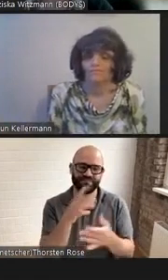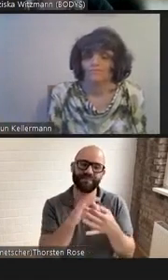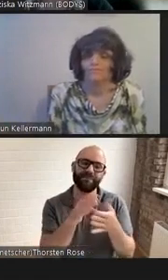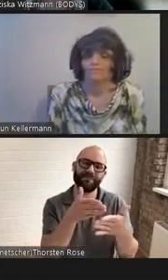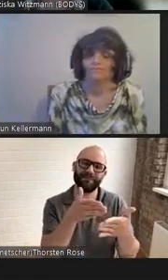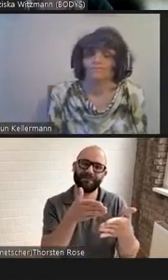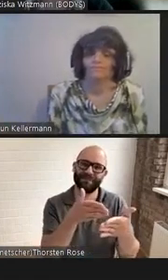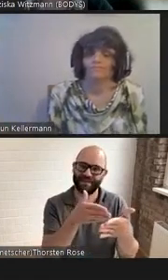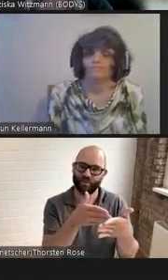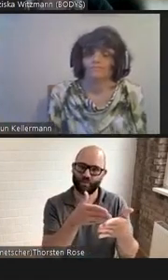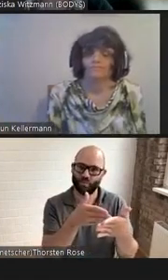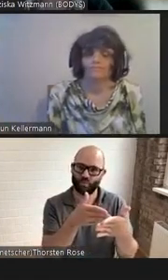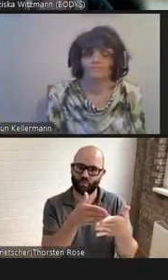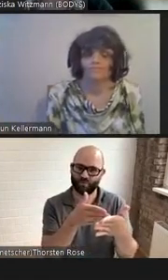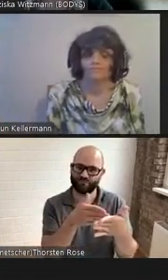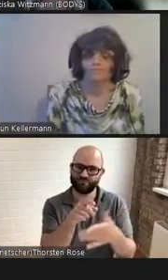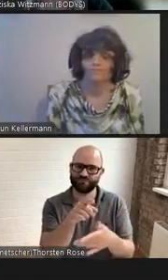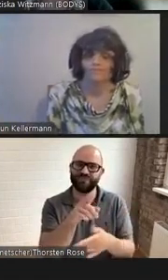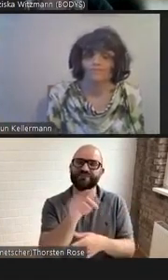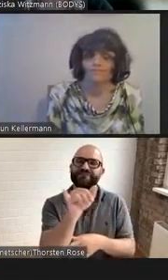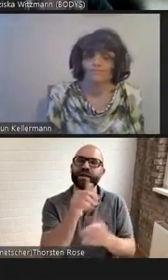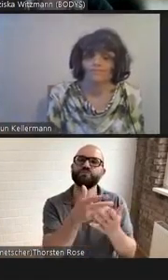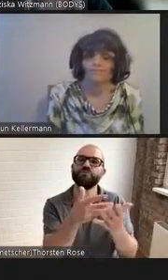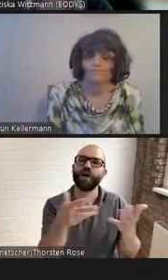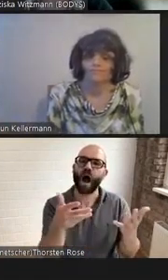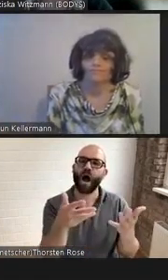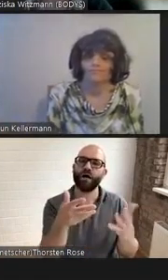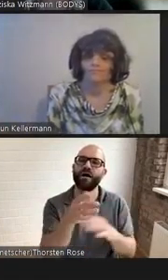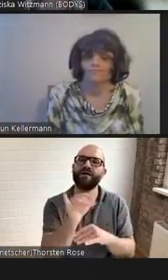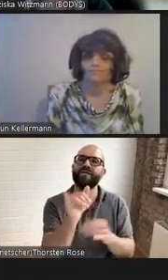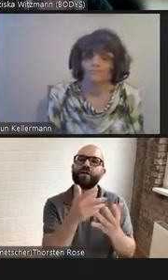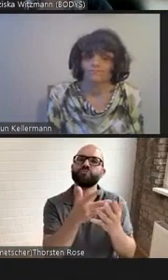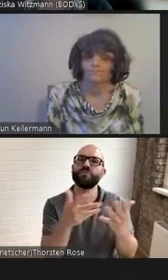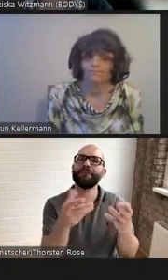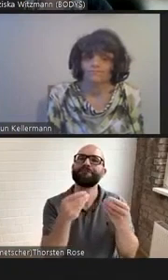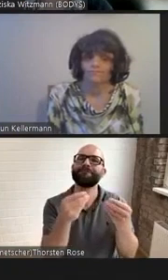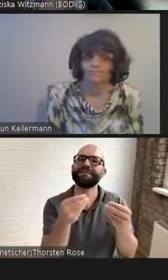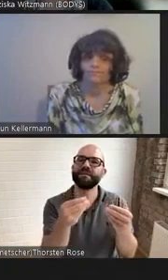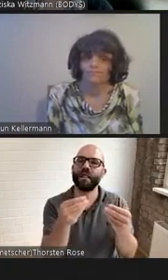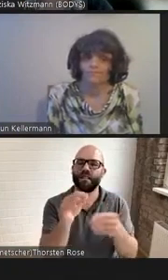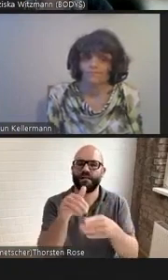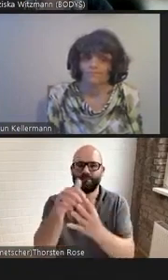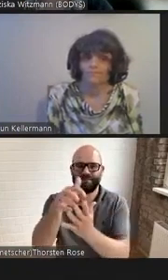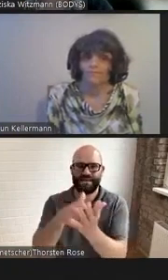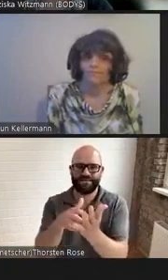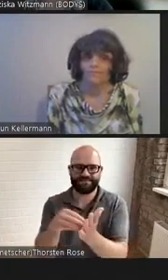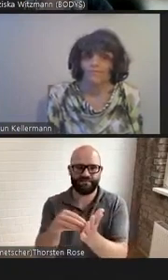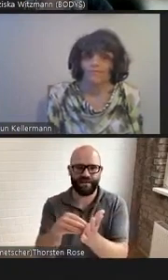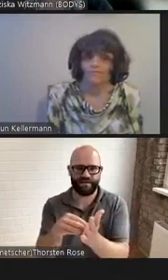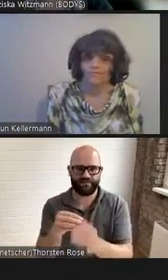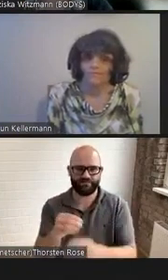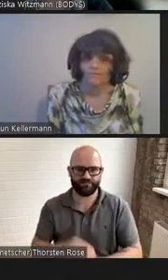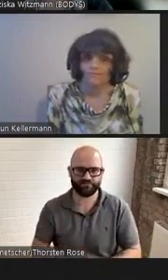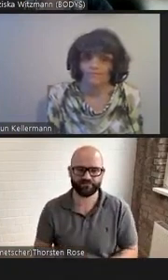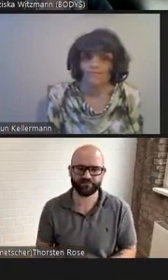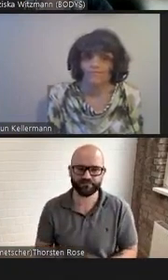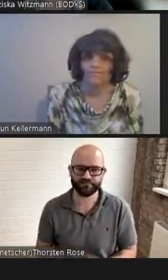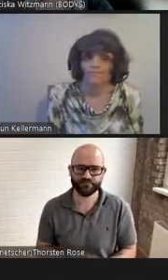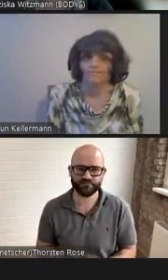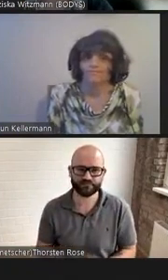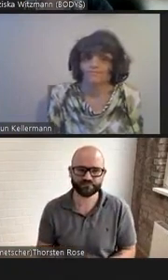den Texten gestaltet. Es geht uns also nicht nur darum, nach dem Was